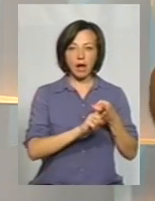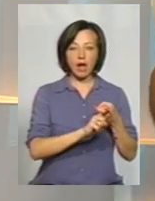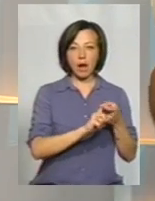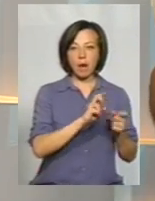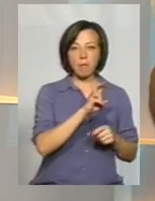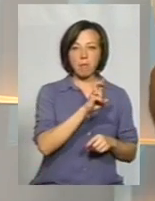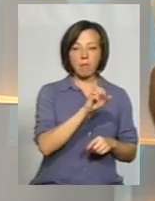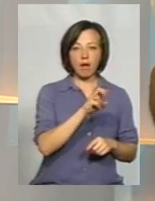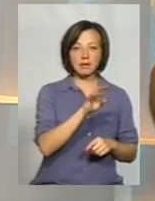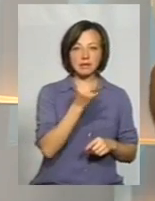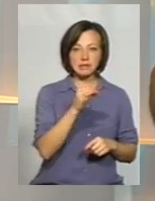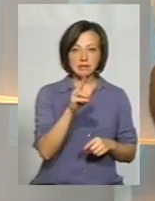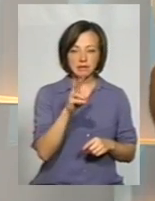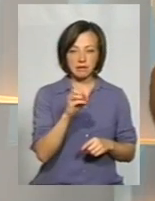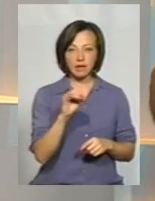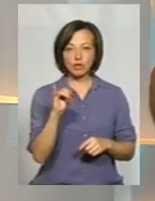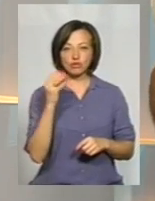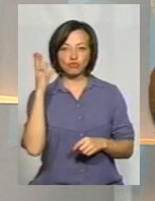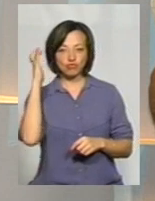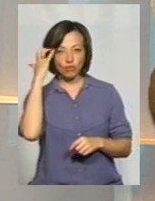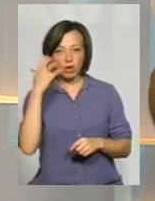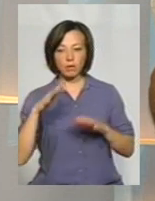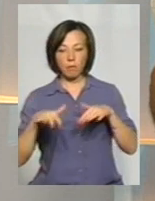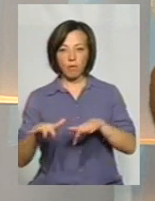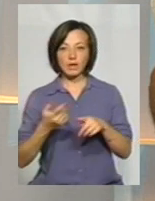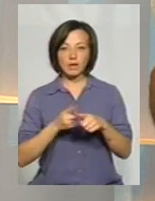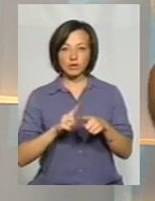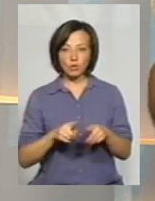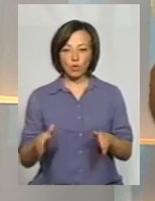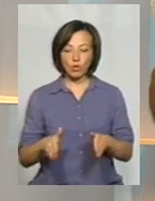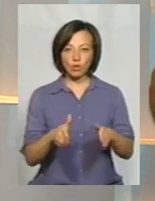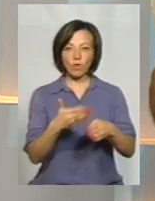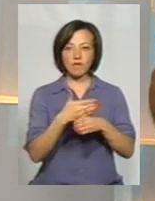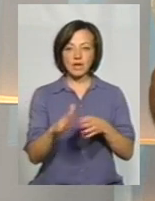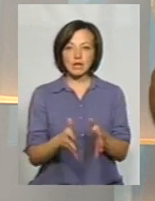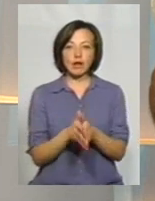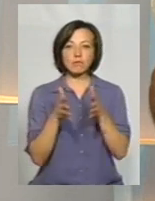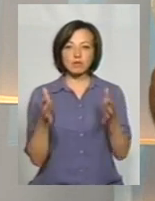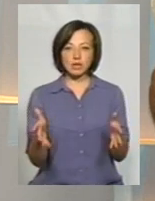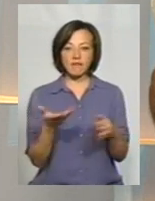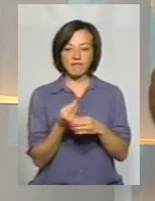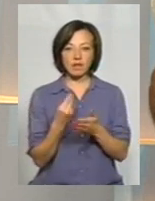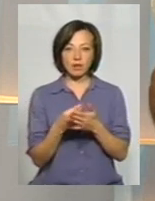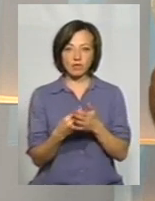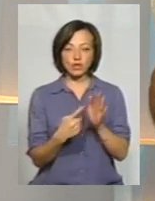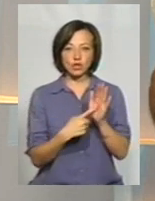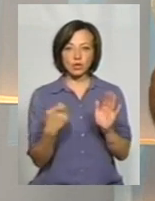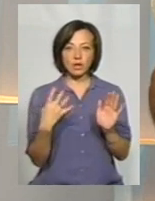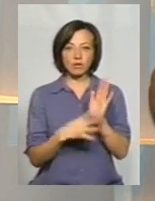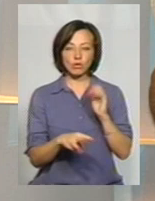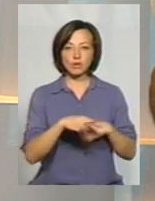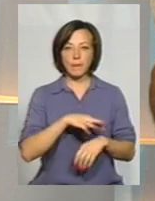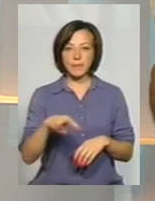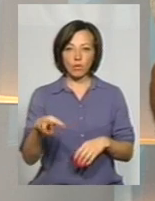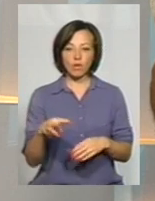море. Тому саме на цю автобільну дорогу виділено найбільше фінансування – 690 мільйонів, де